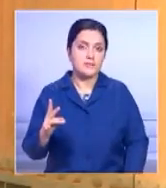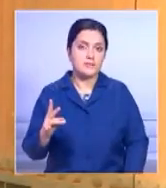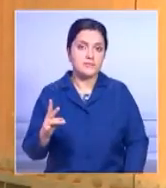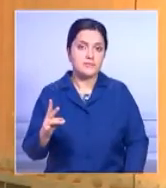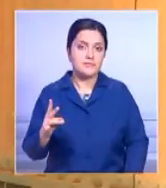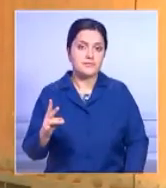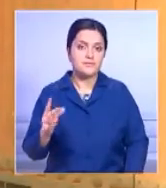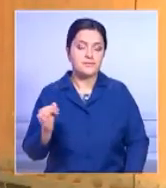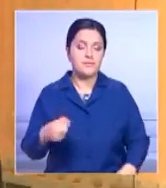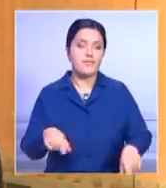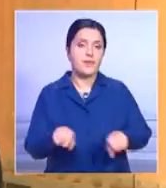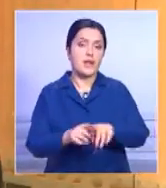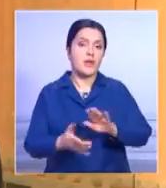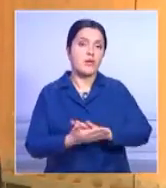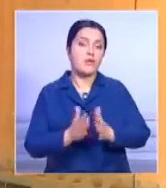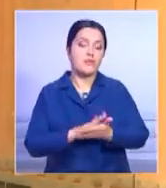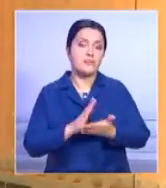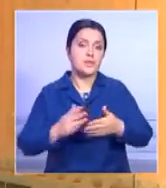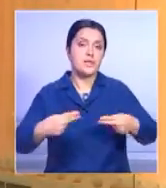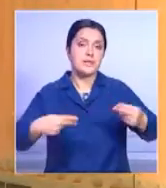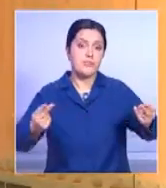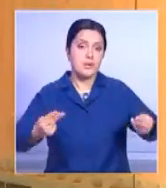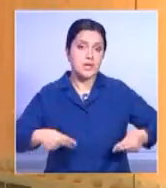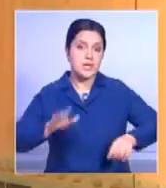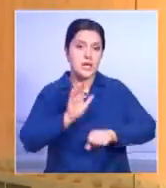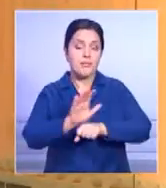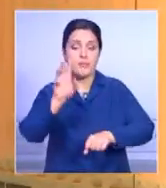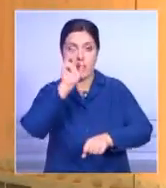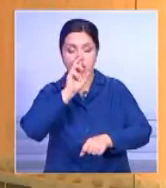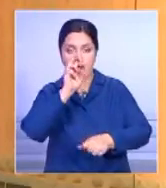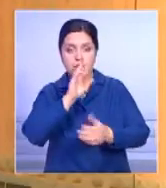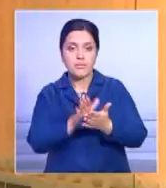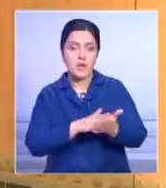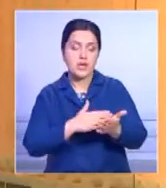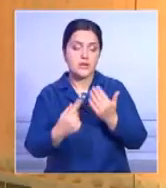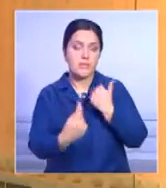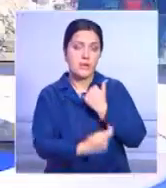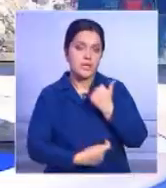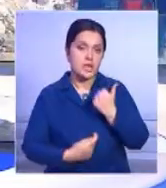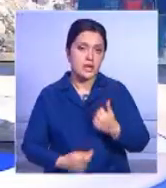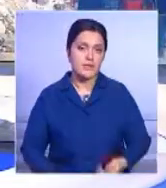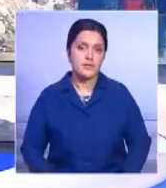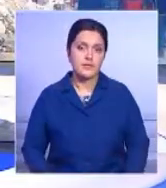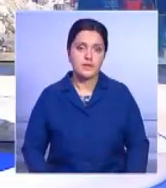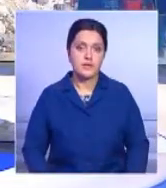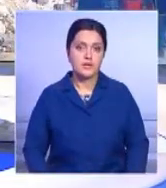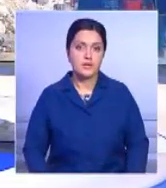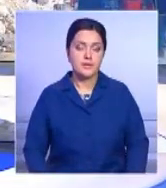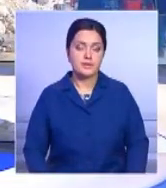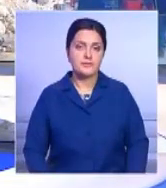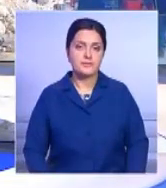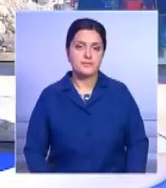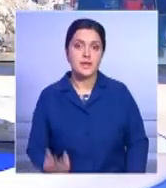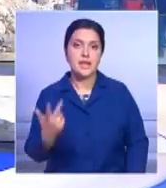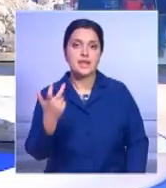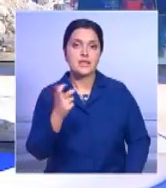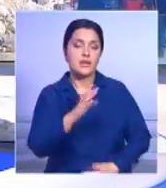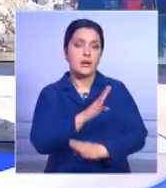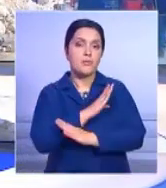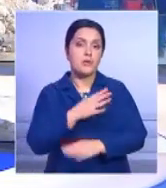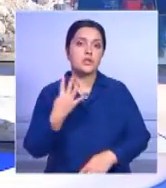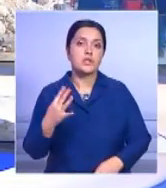Также заключены договора на поставку горючих смазочных материалов. К событиям в мире 300